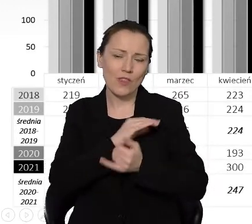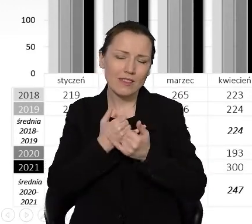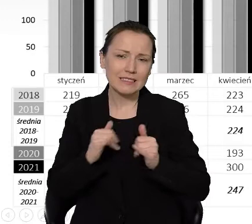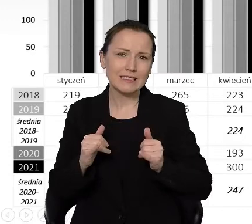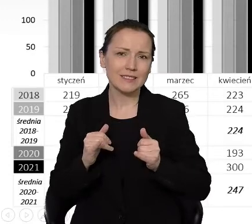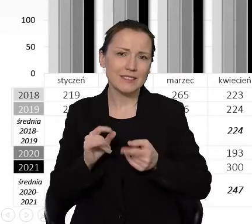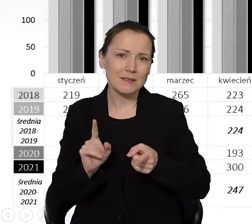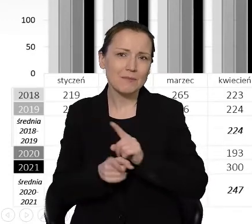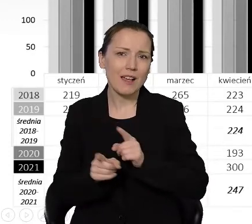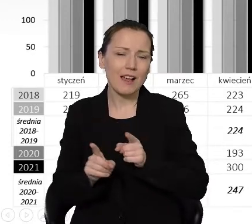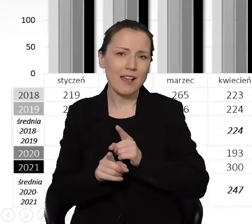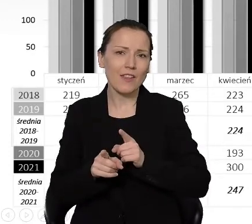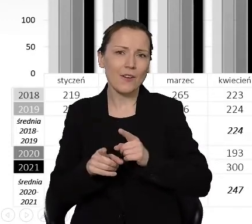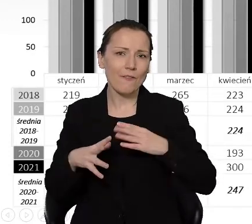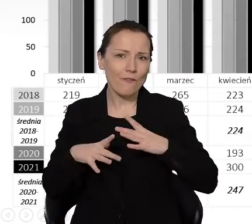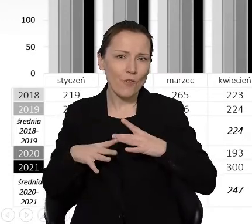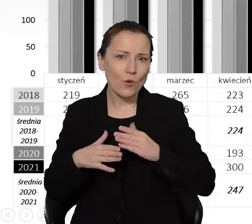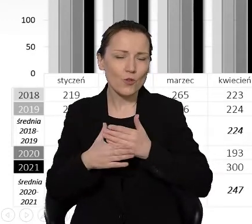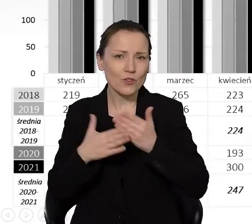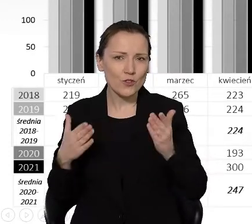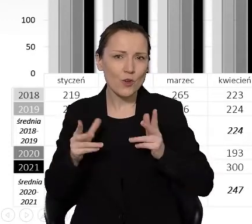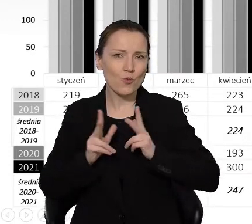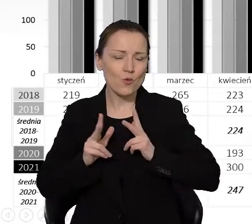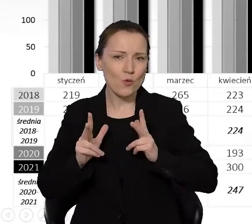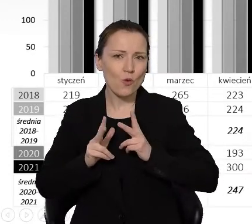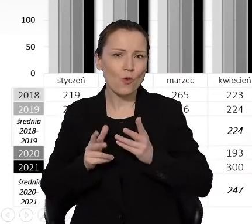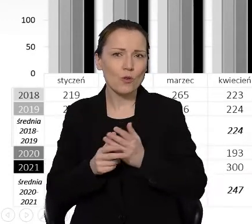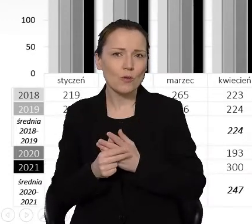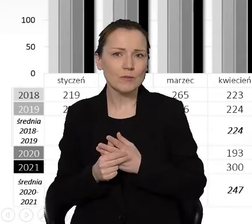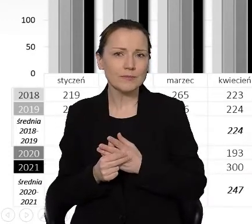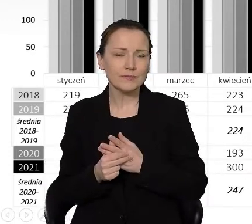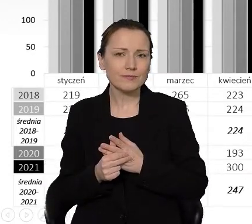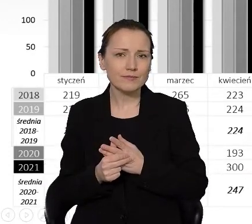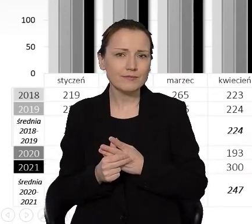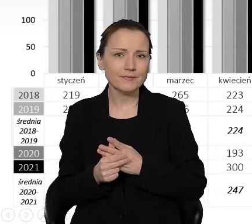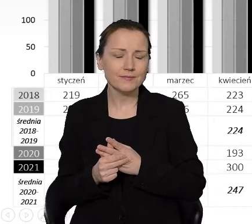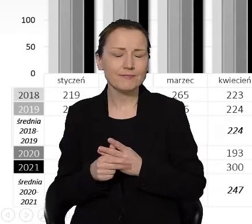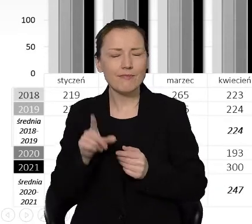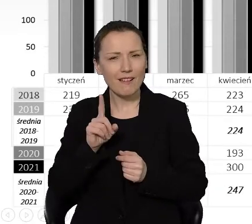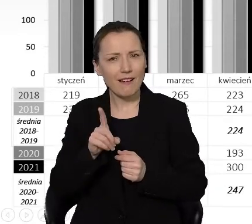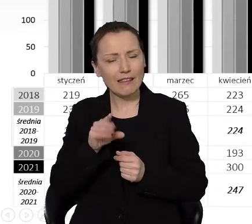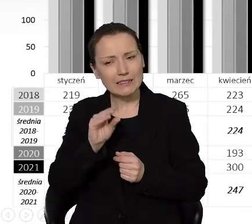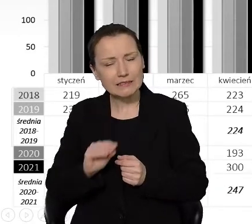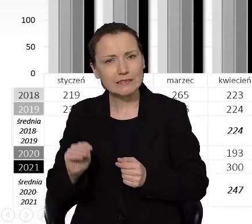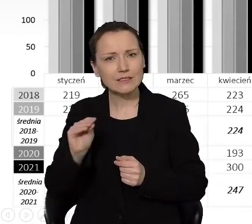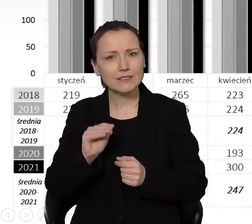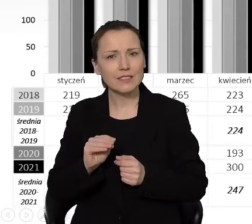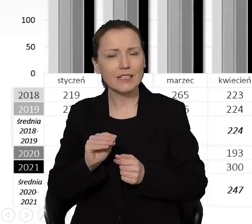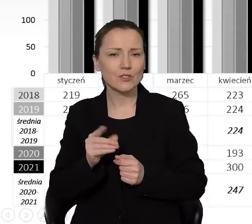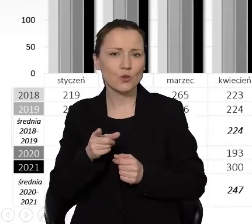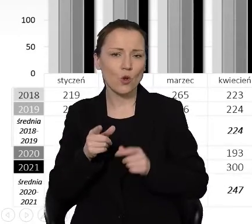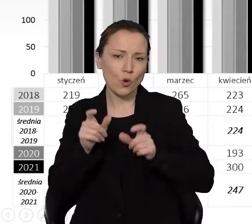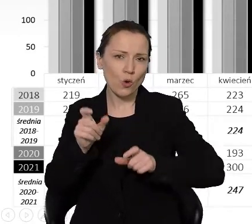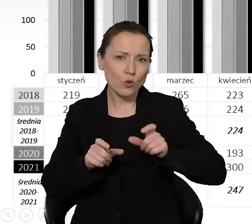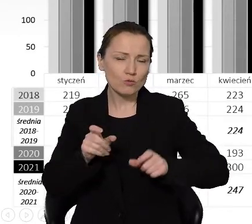związku z dniami wolnymi przypadającymi w tym miesiącu, ale znowu niestety ta ilość zgonów